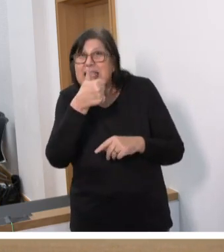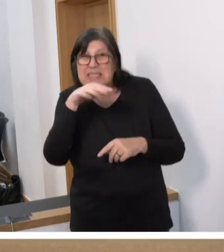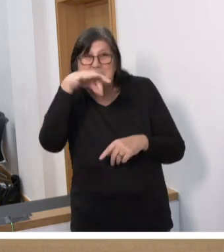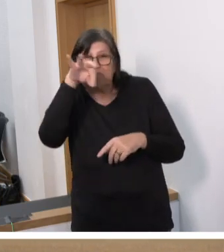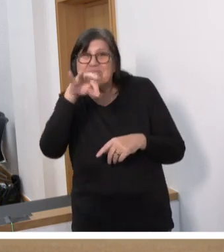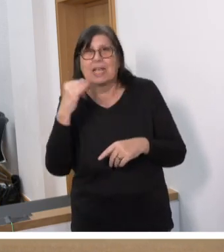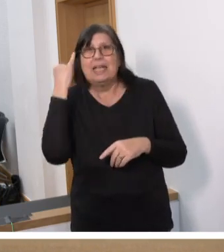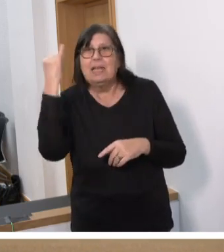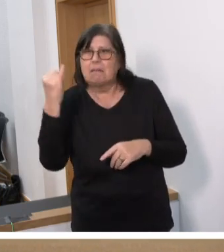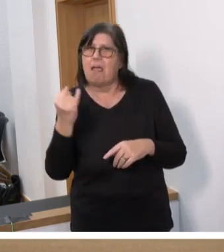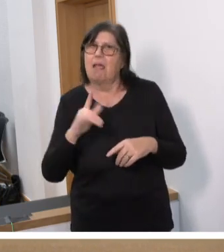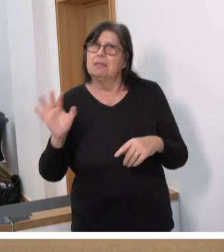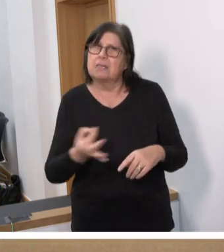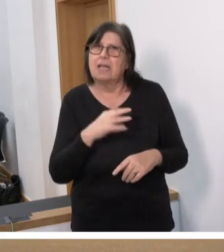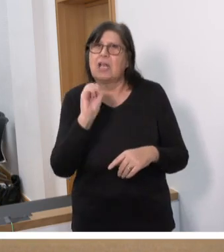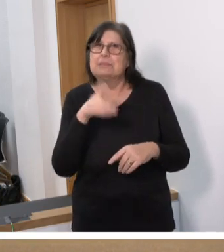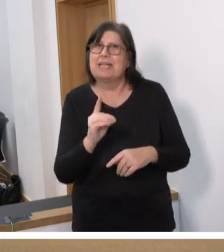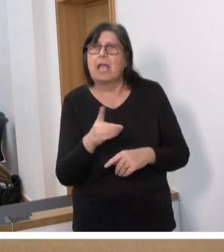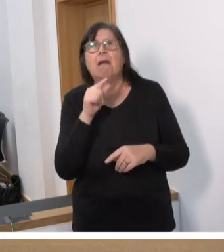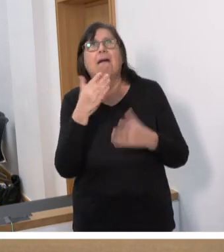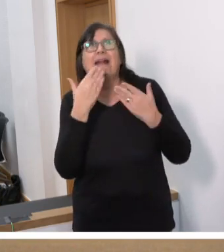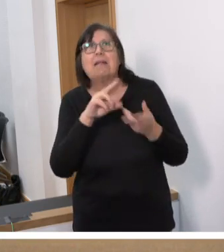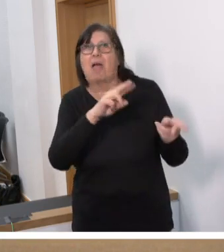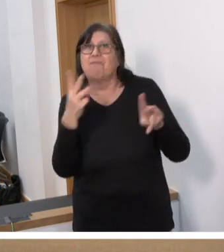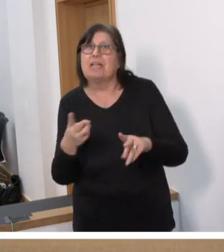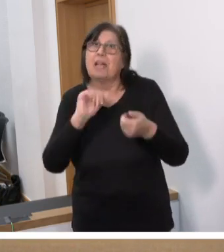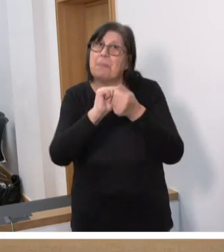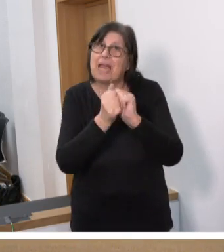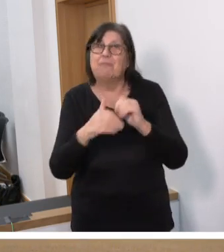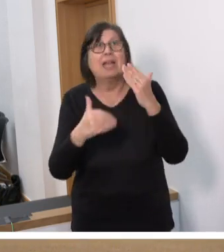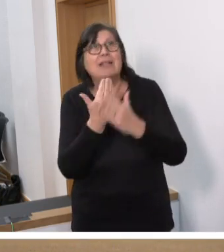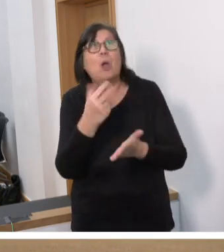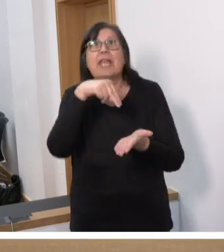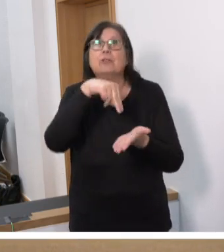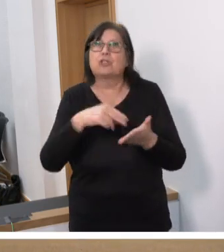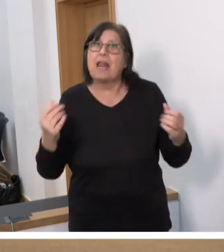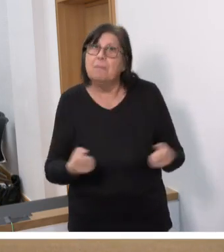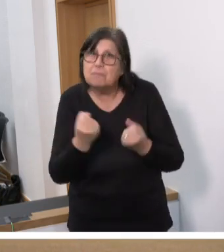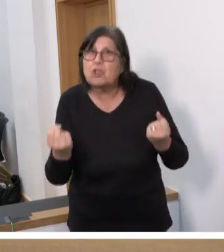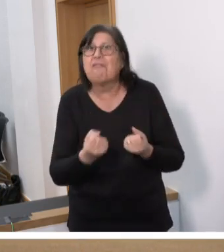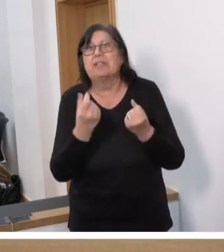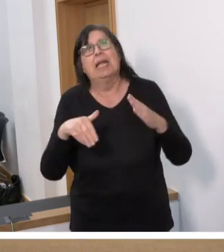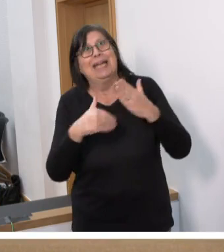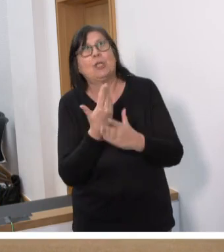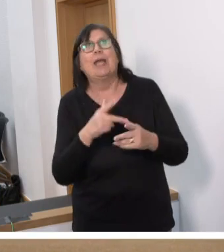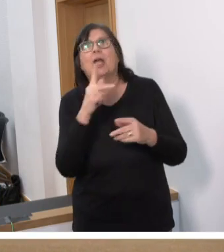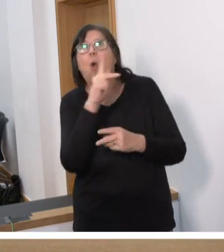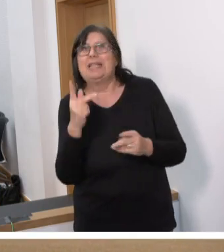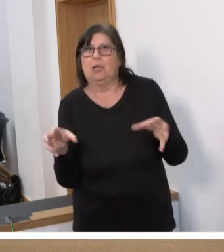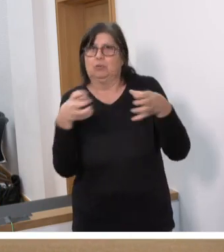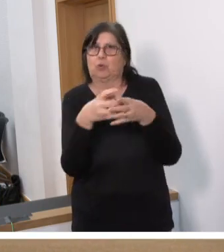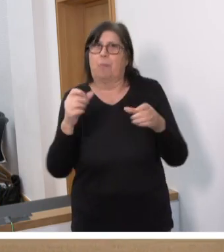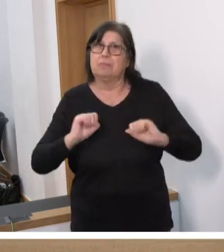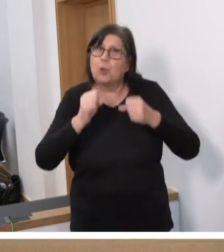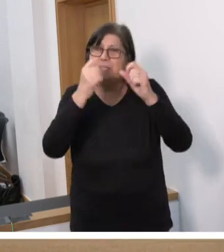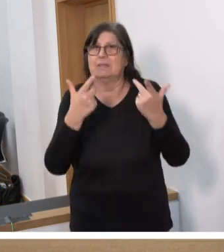SPD im Saarland ist, den Klimawandel zu bekämpfen, neue Stellen zu schaffen und eine neue Koordinierungsgruppe einzuberufen, meine sehr